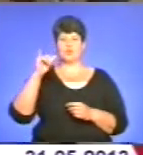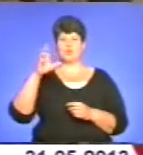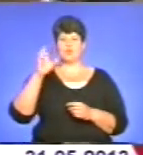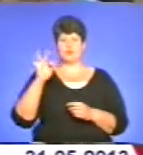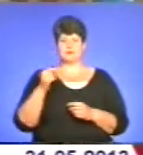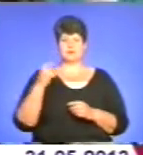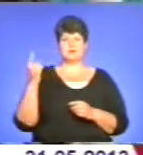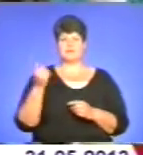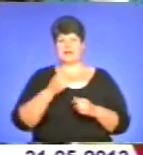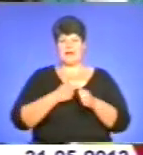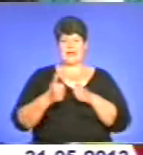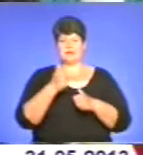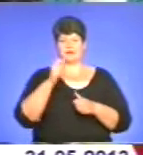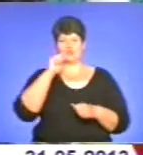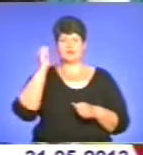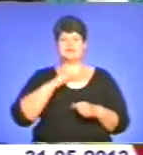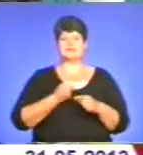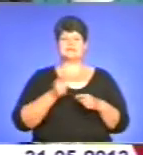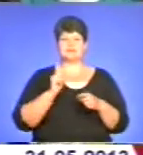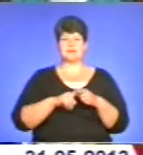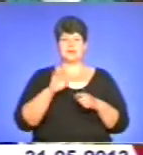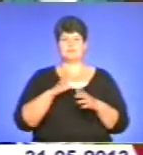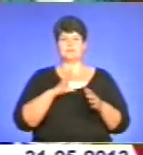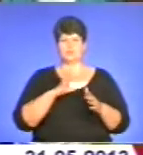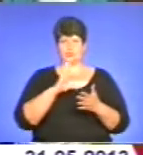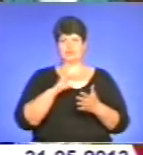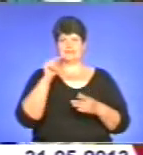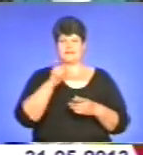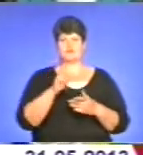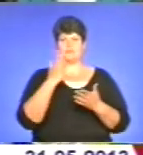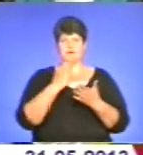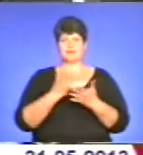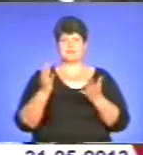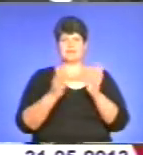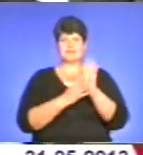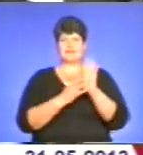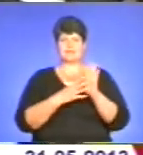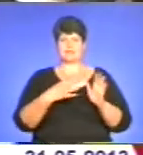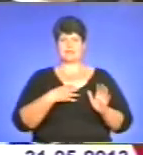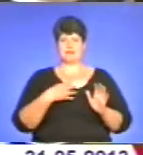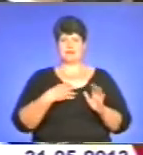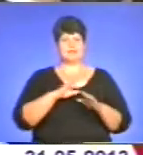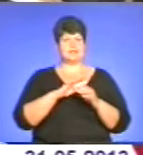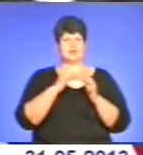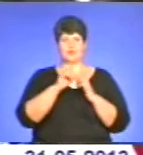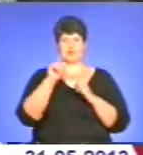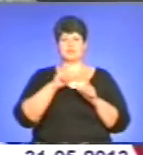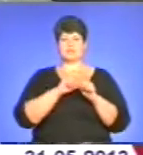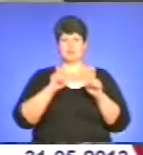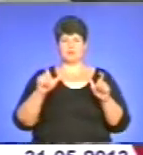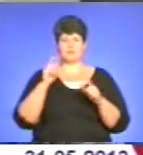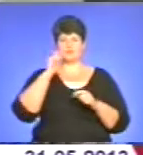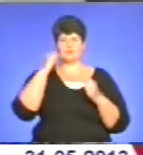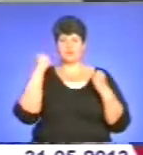Серед нагороджених були і ті, хто виборував за сезон дев'ять медалей. Не кожна спортивна школа в Україні може похвалитися такою кількістю